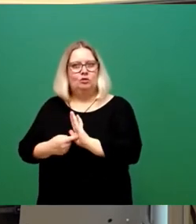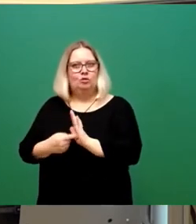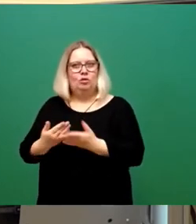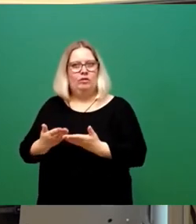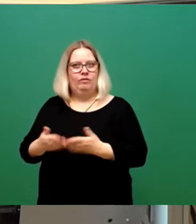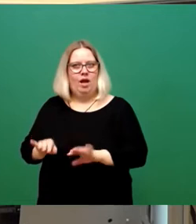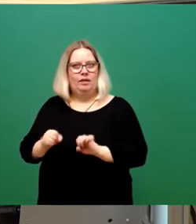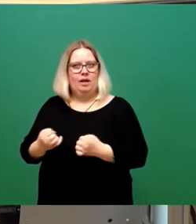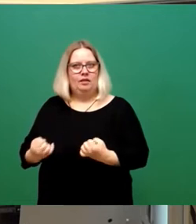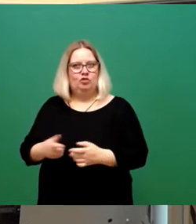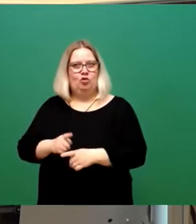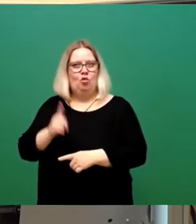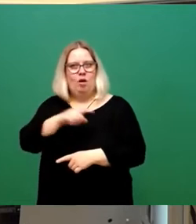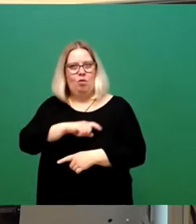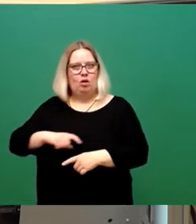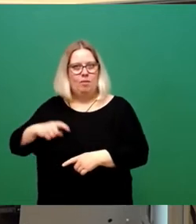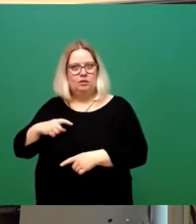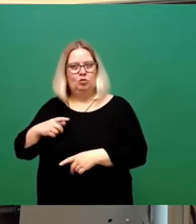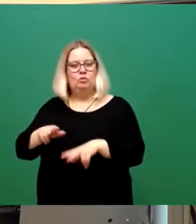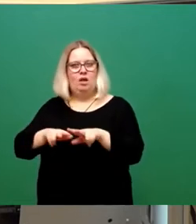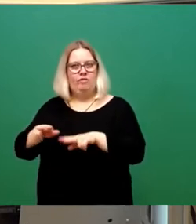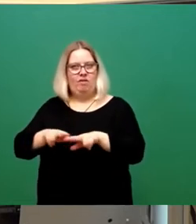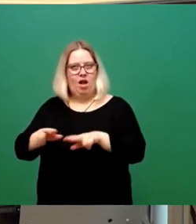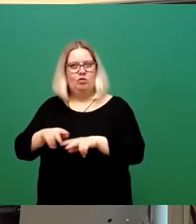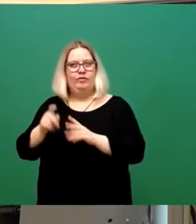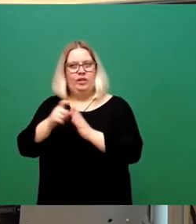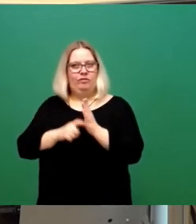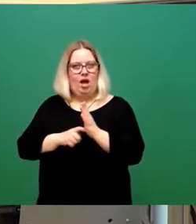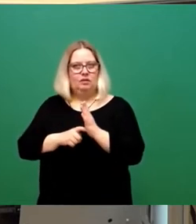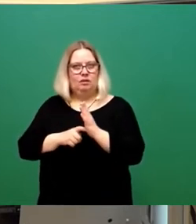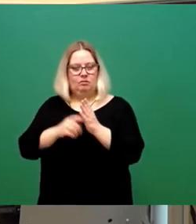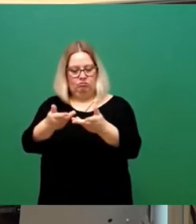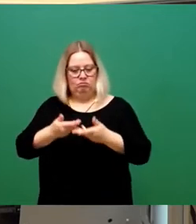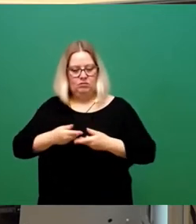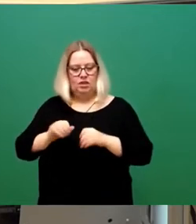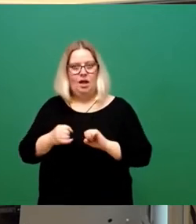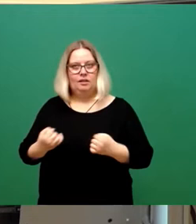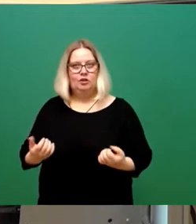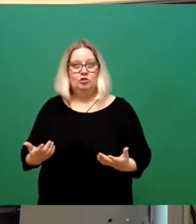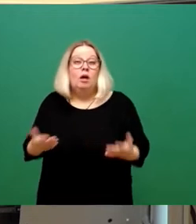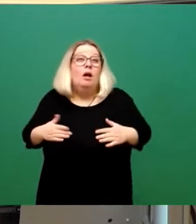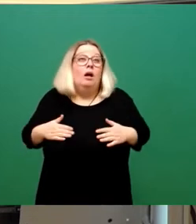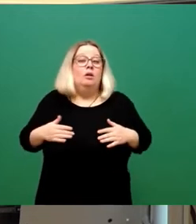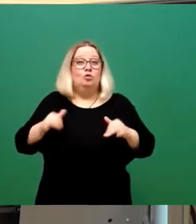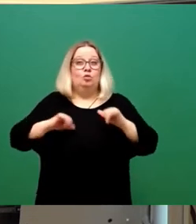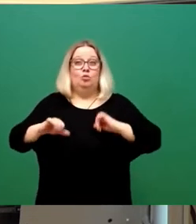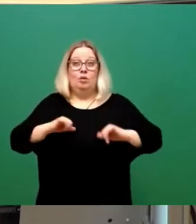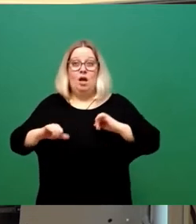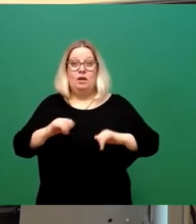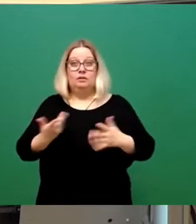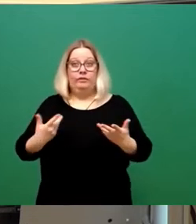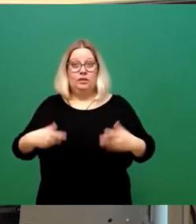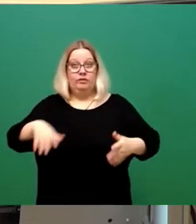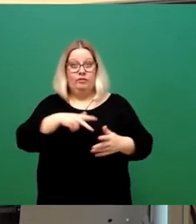durch den Oberbürgermeister und damit die Verwaltung wichtige Fakten im Ausschuss nicht präsentieren kann. Ja, tut mir leid, das wird dieser Stadt, das wird dieser